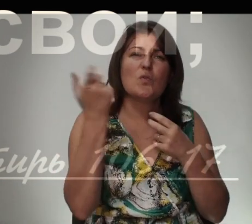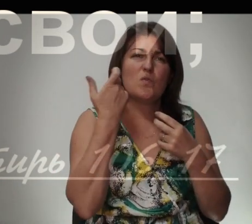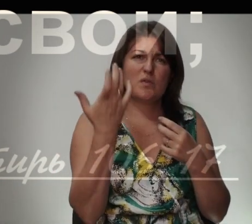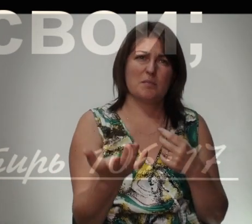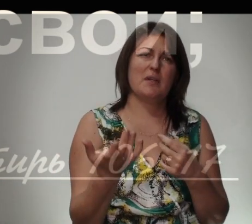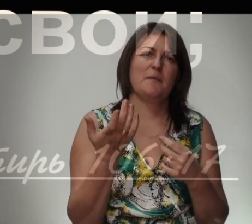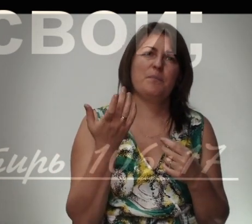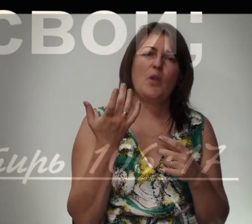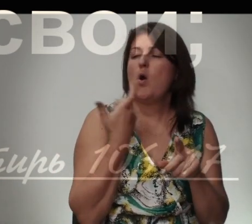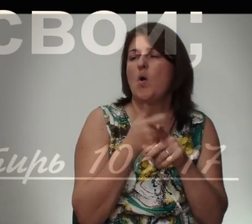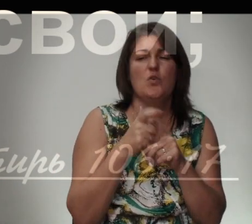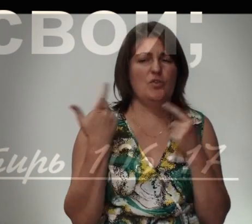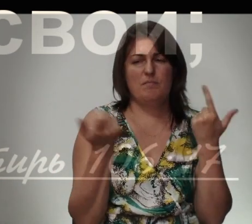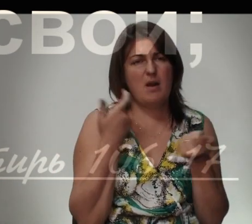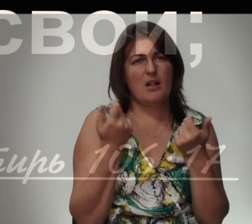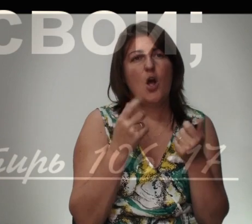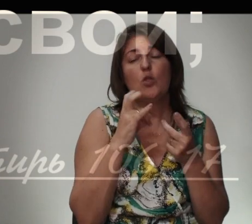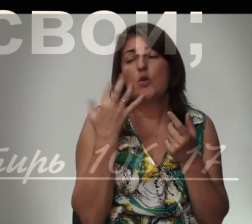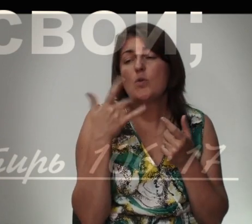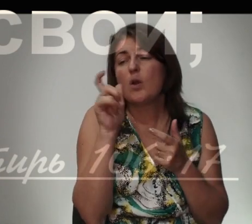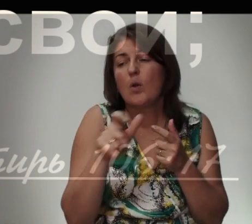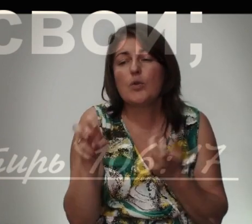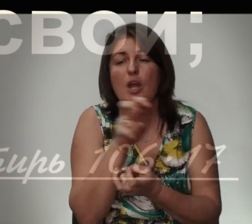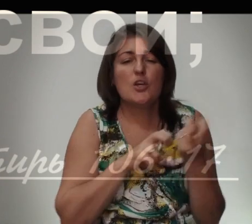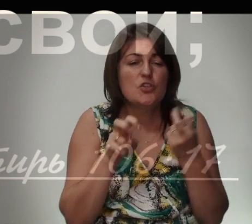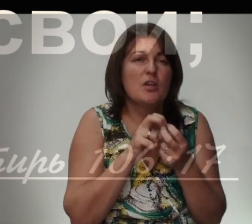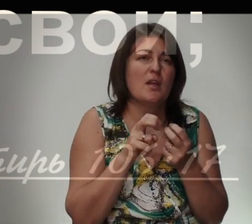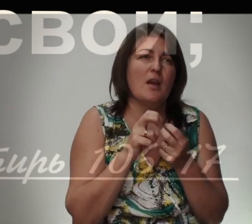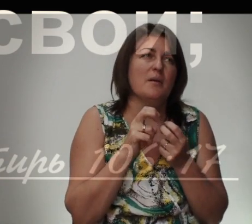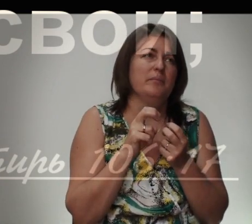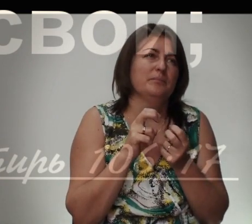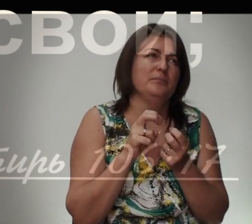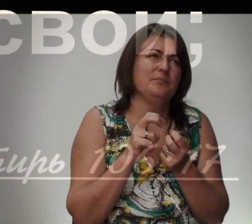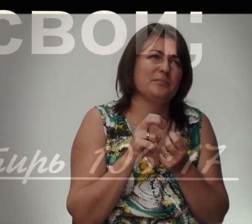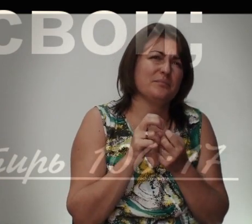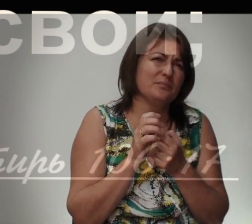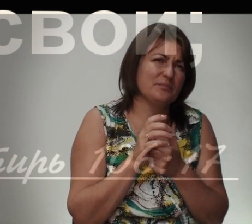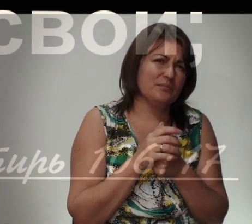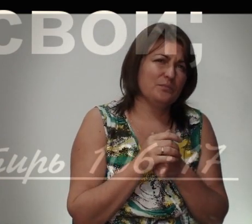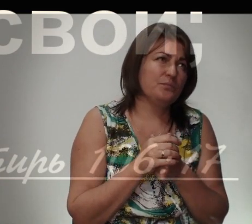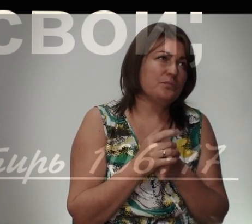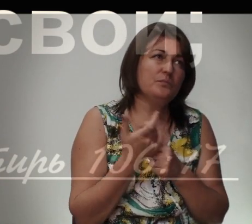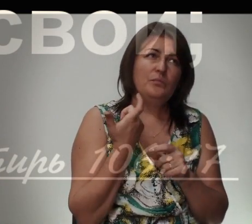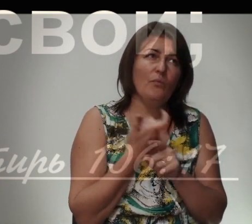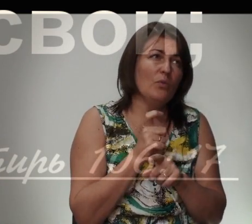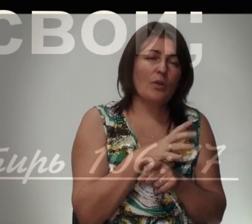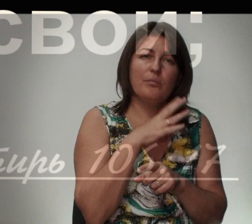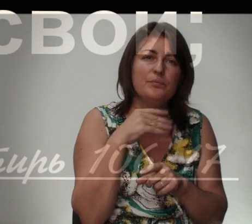Очень мало Но сколько людей Ищут Мамону Очень много